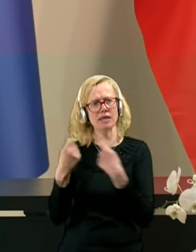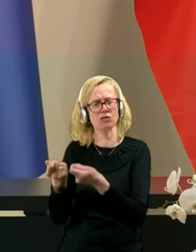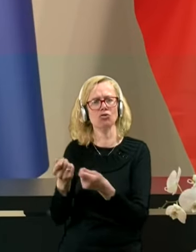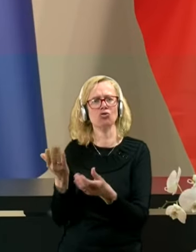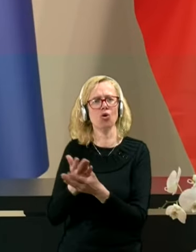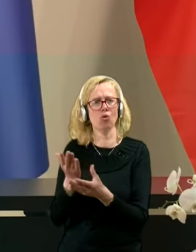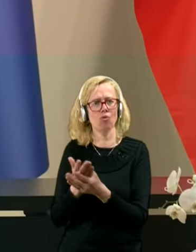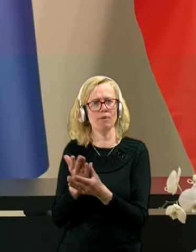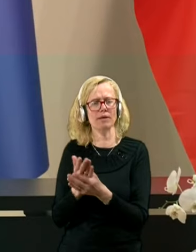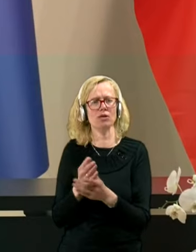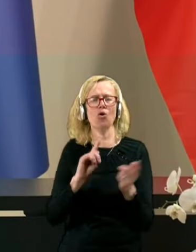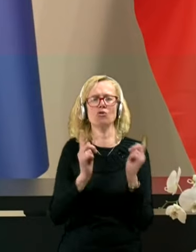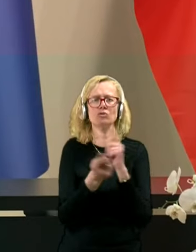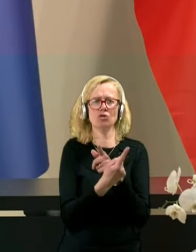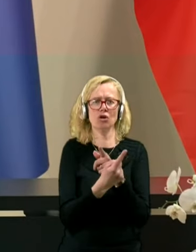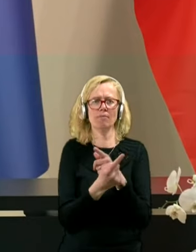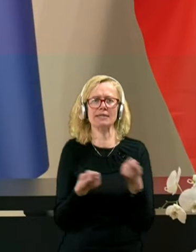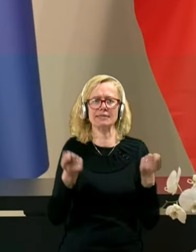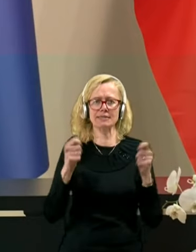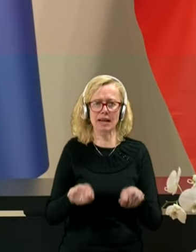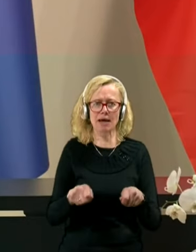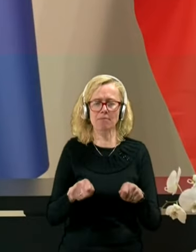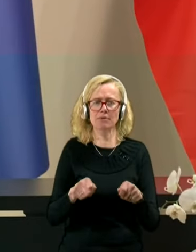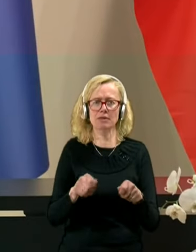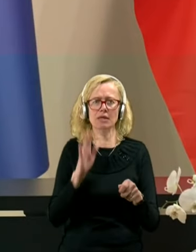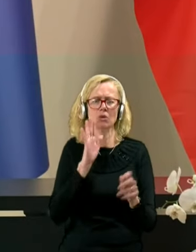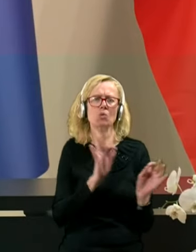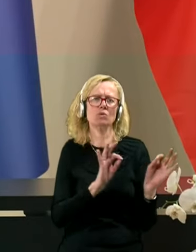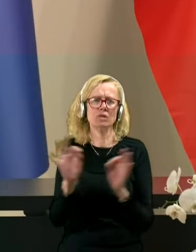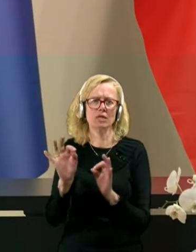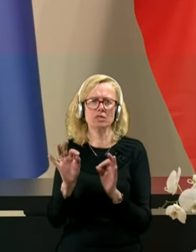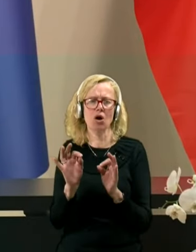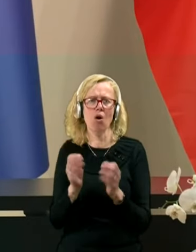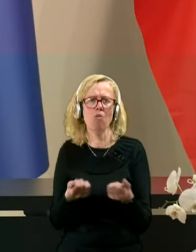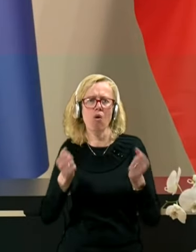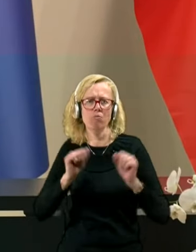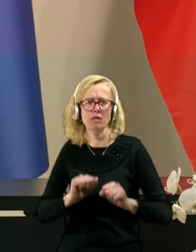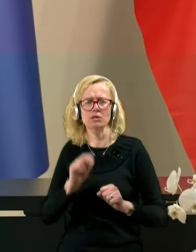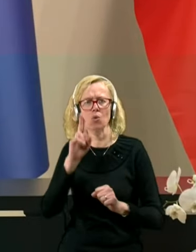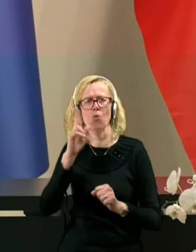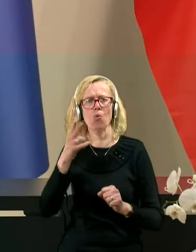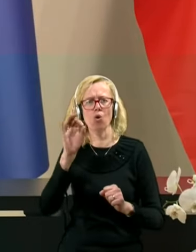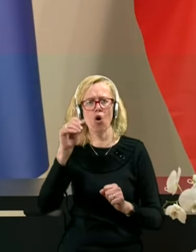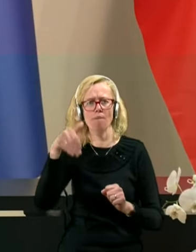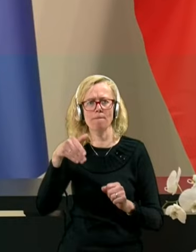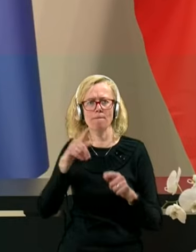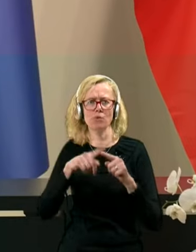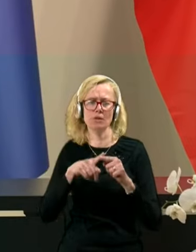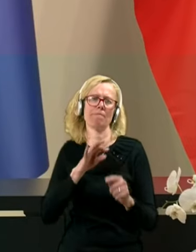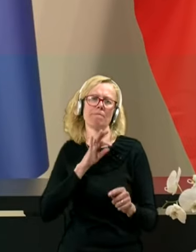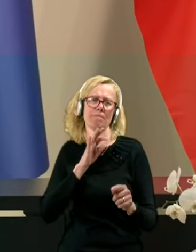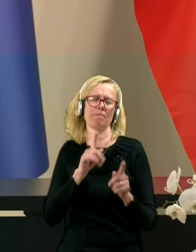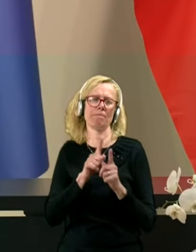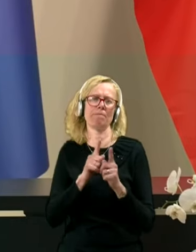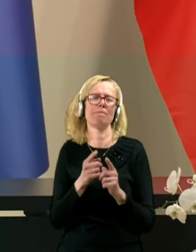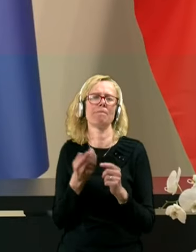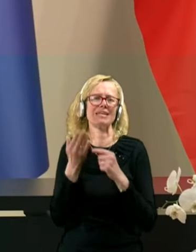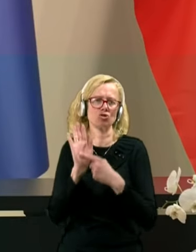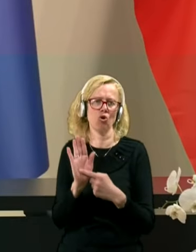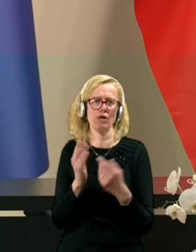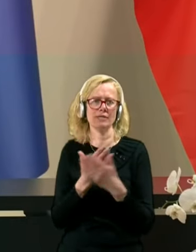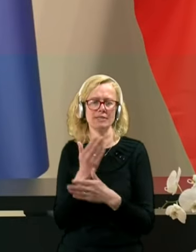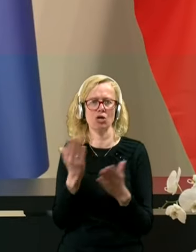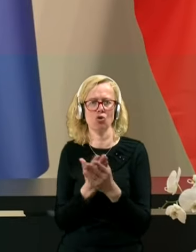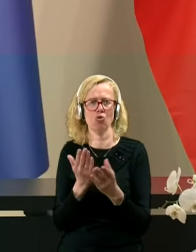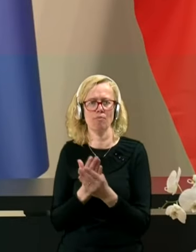sklep, ki bi ustrezno povlastil ukom, da bi potem bil res pristojen za te dokumente. Ukom je